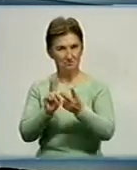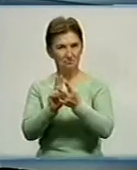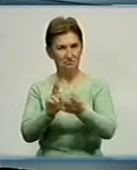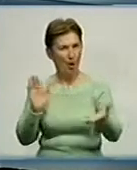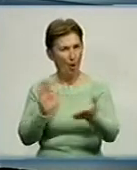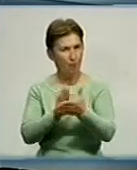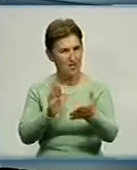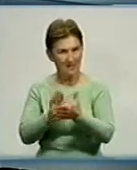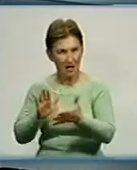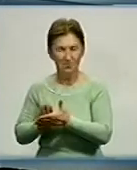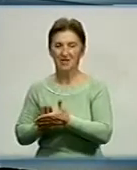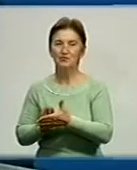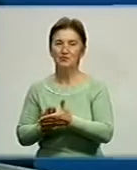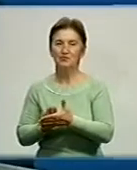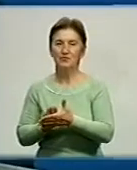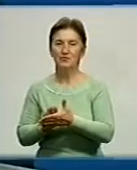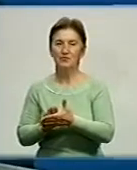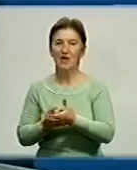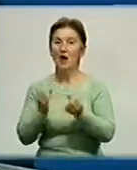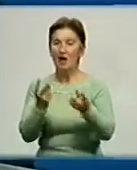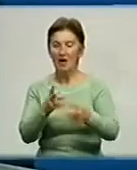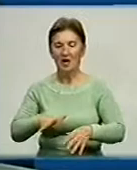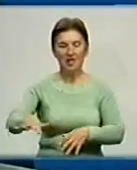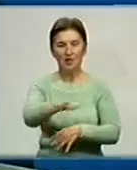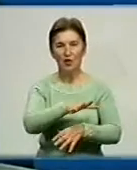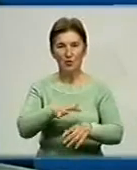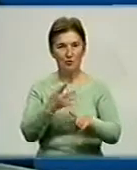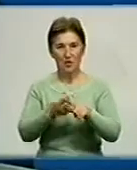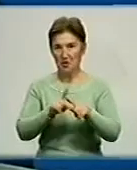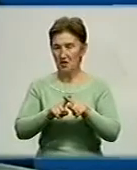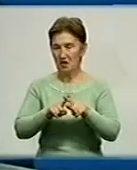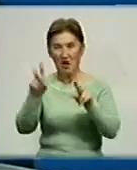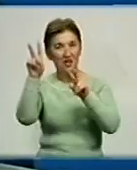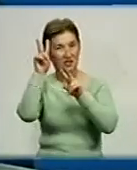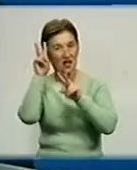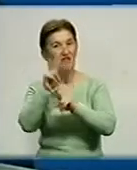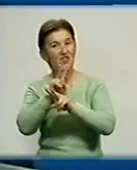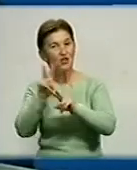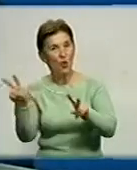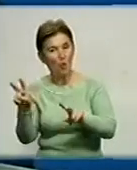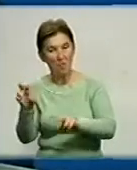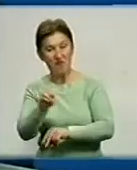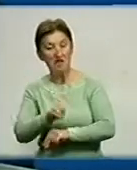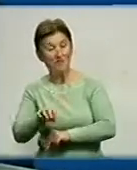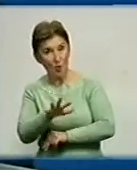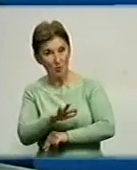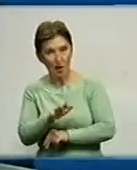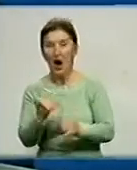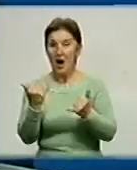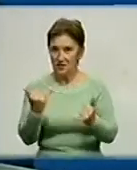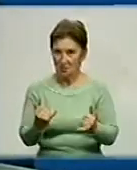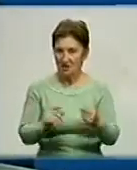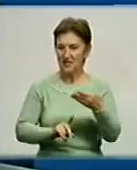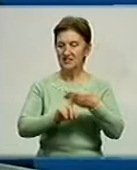сприйнятий, знаєте, як регіон, який невідомий був в Європі і який став відомий у багатьох